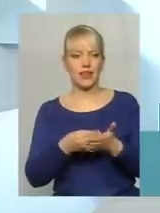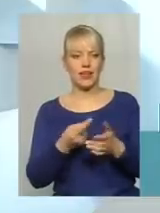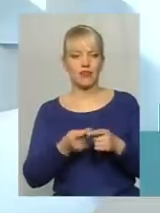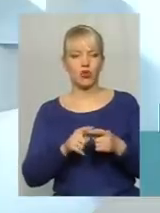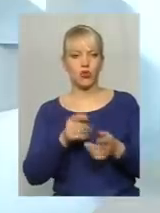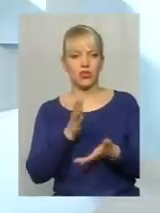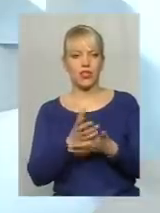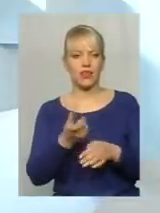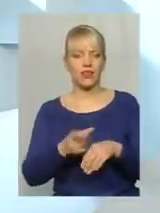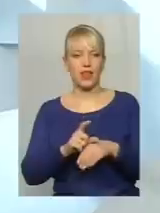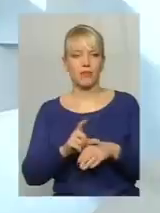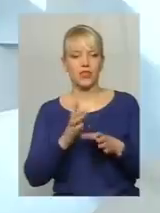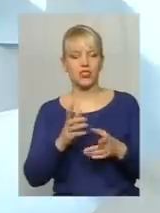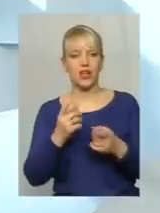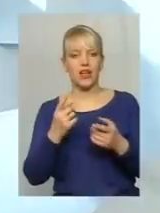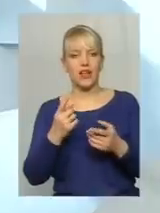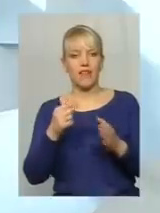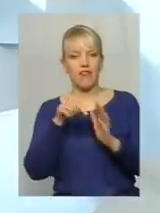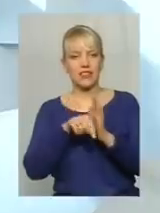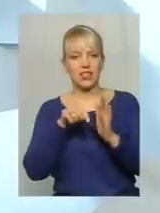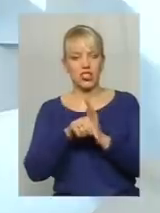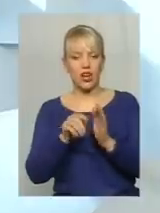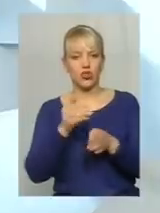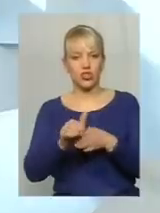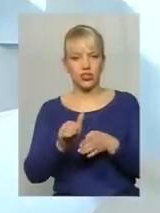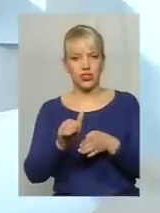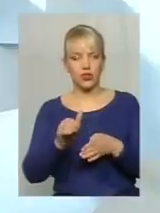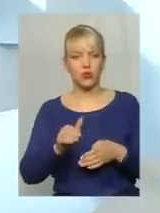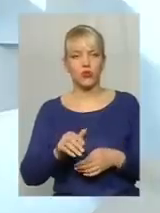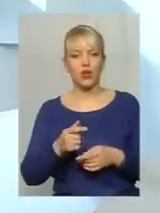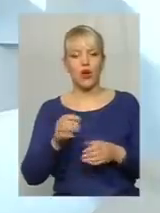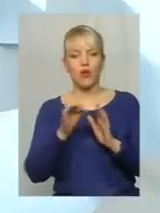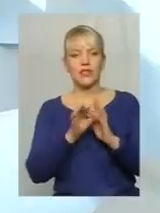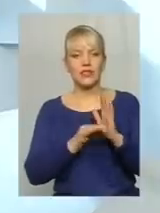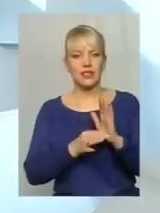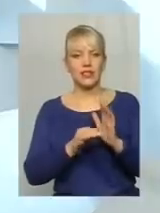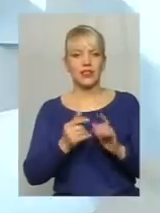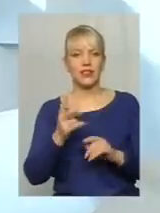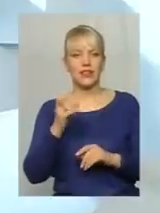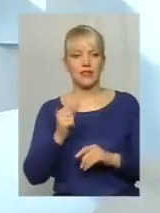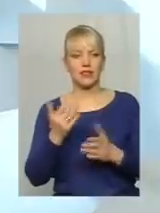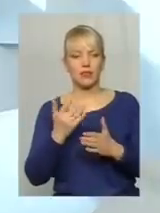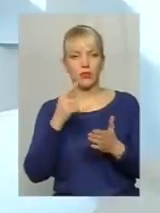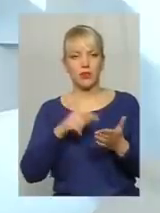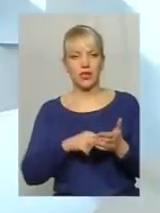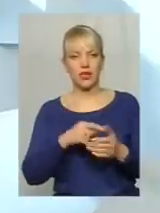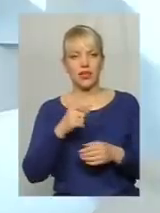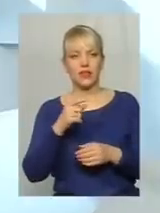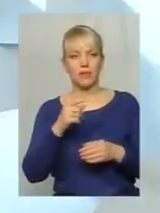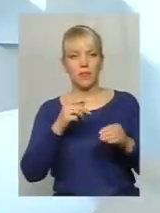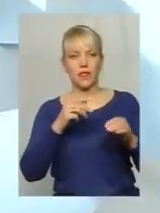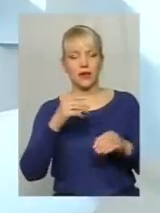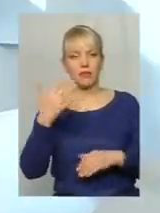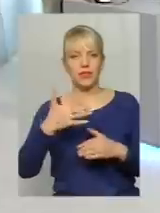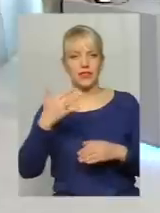найбільш визначальною частиною оцінки. На тариф припадає 50